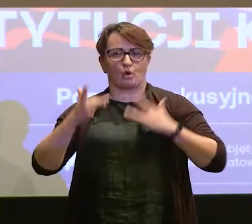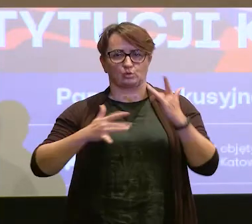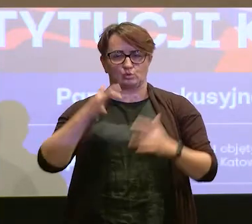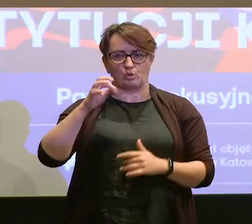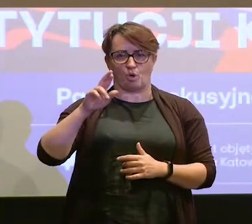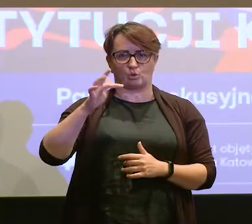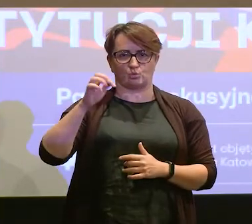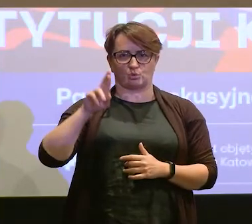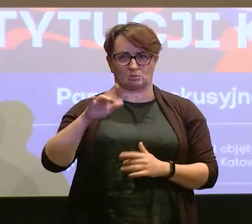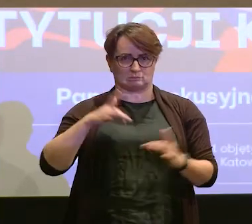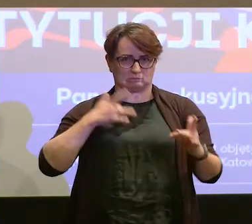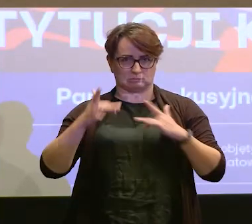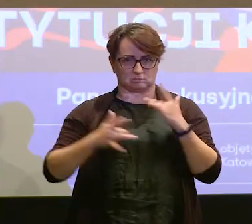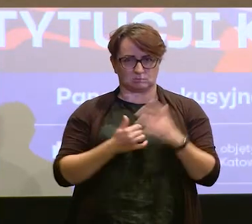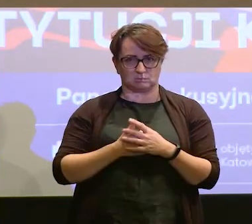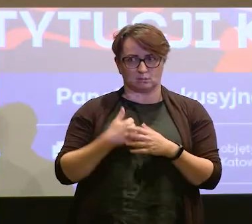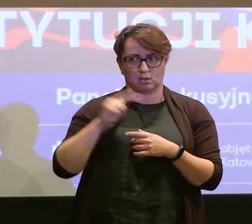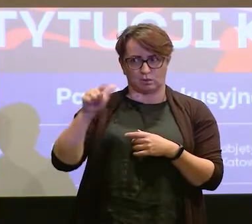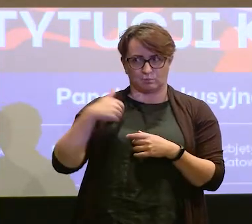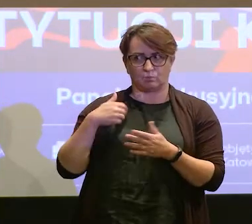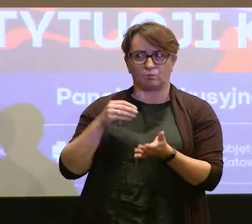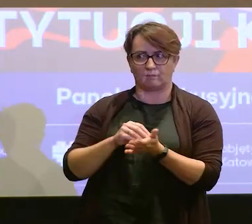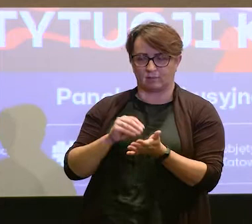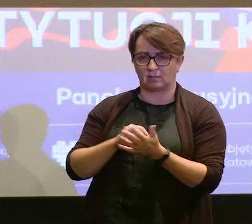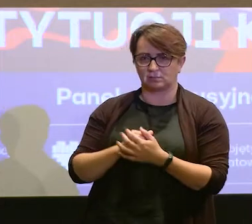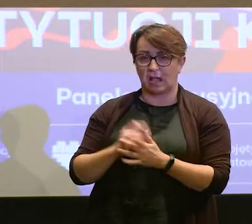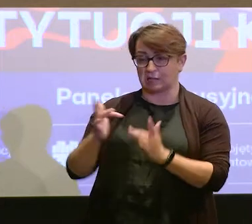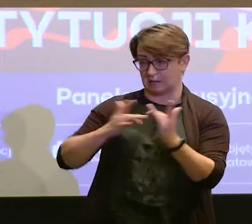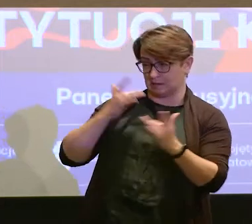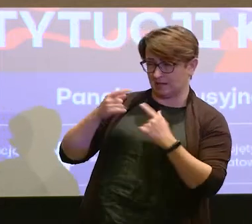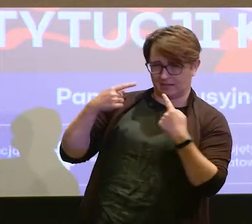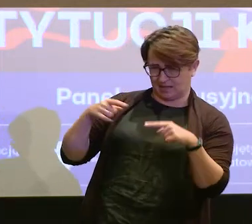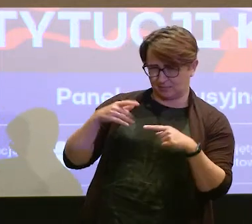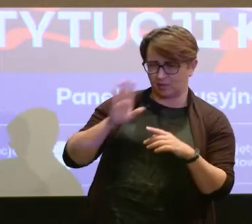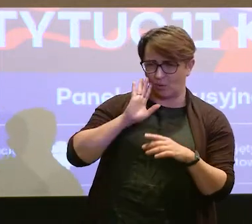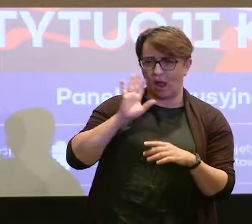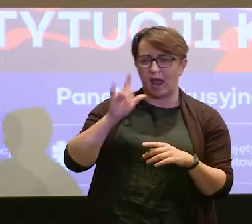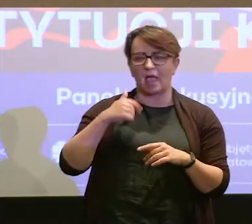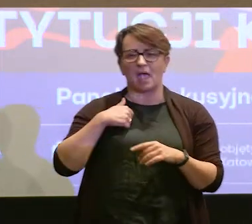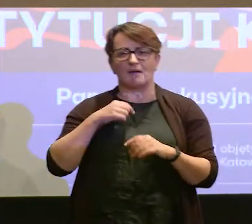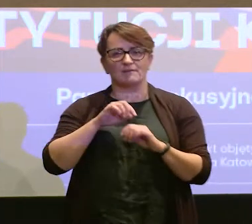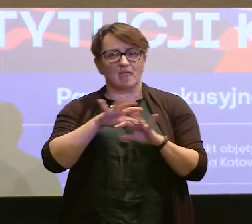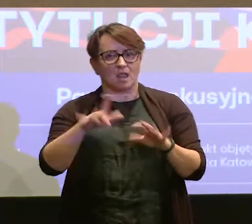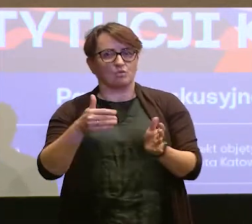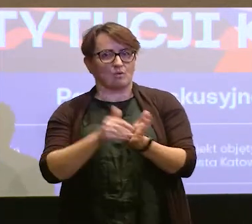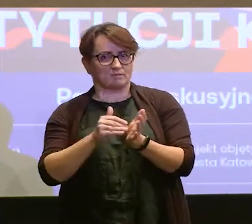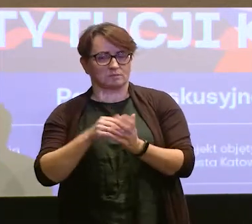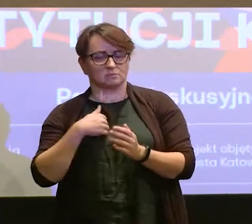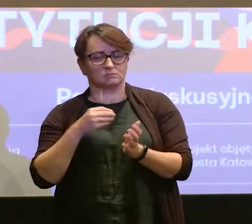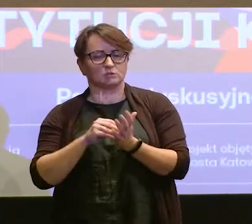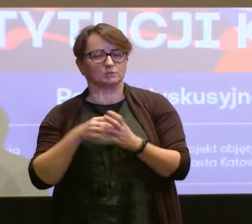W tym muzeum doświadczyłem. Może nie byłem torturowany, ale wiele mogłem doświadczyć.